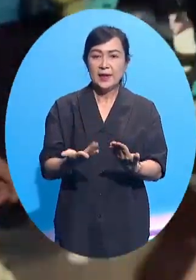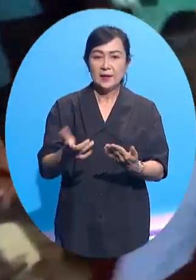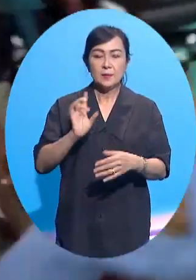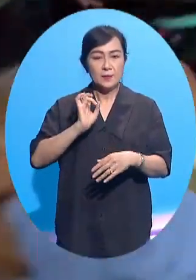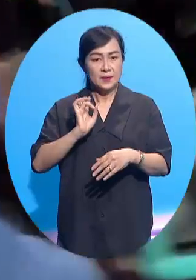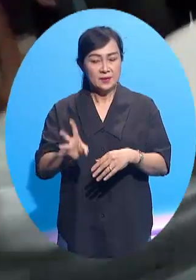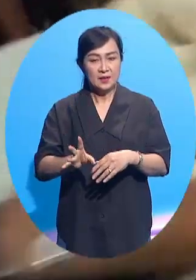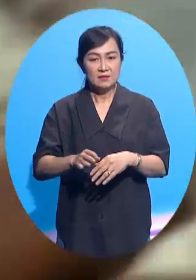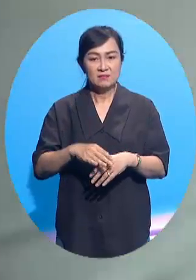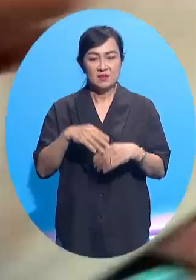quyết định đáng xấu hổ.